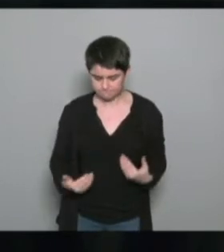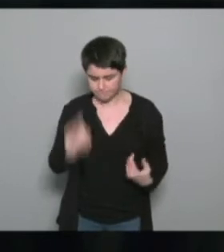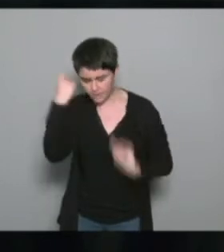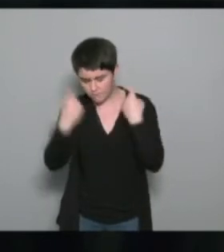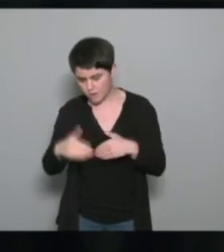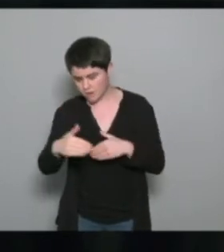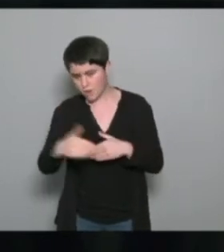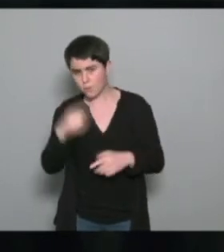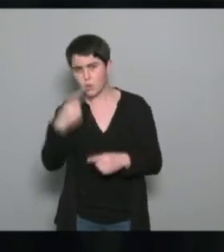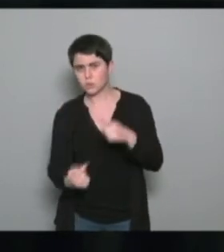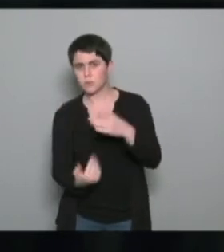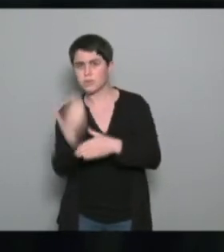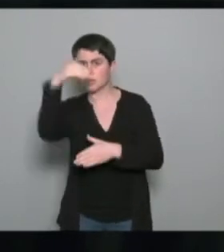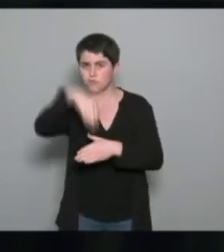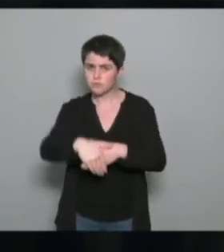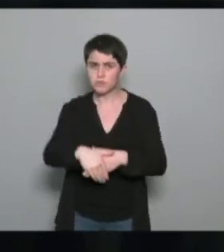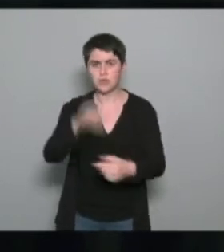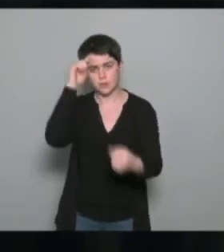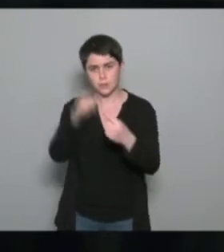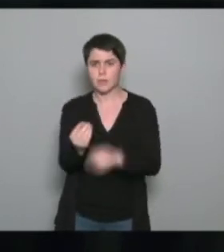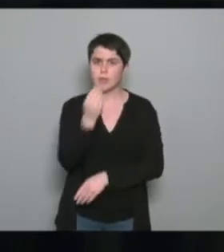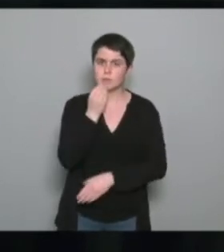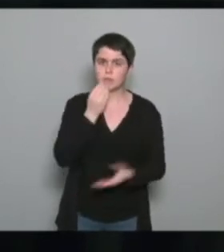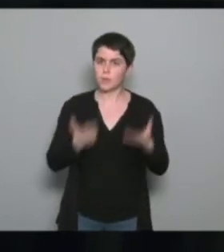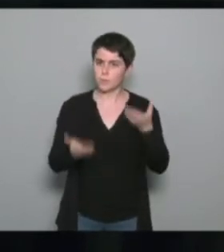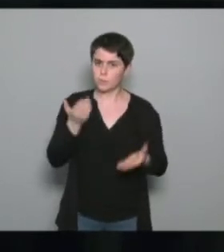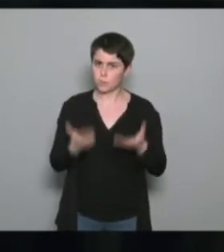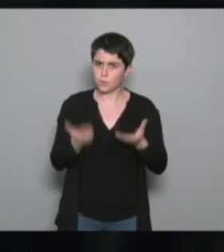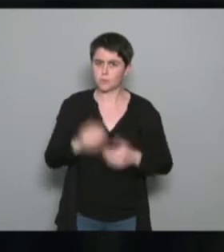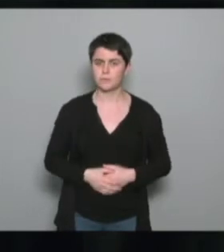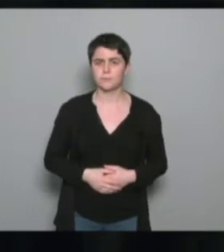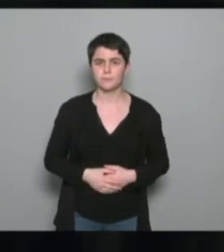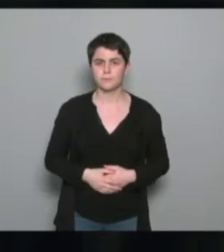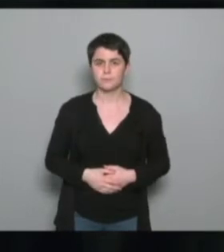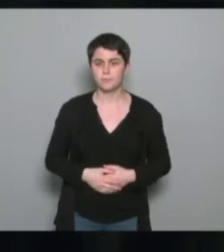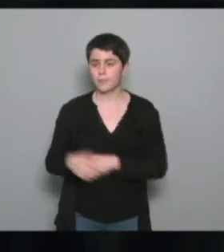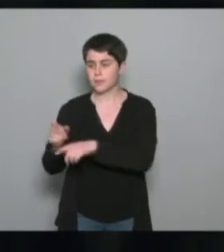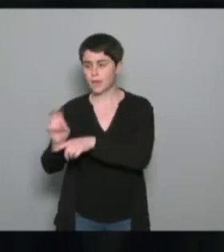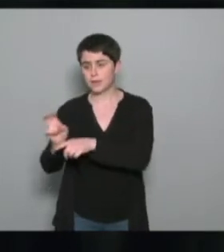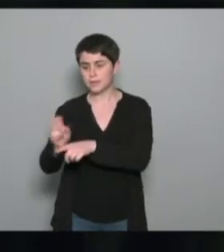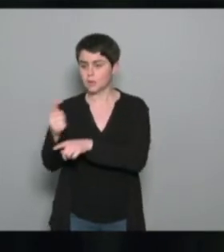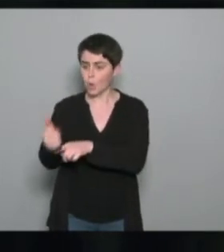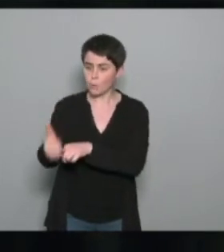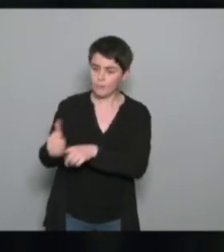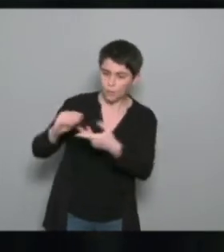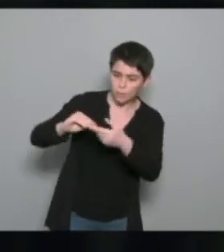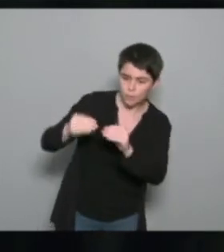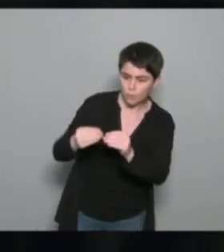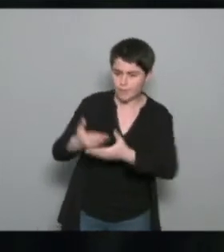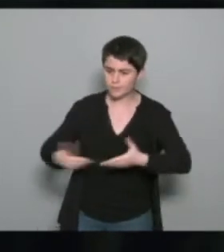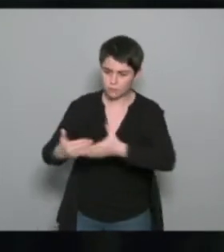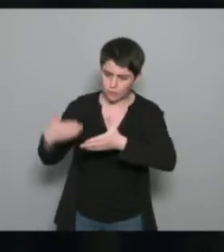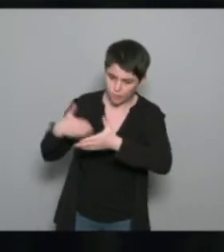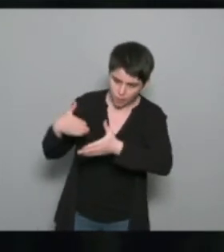'informations plus sur l'aspect diététique, nutrition. Donc, en fait, les éducateurs remontent un petit peu les différentes problématiques ou les formations qu'ils